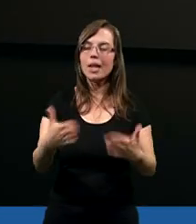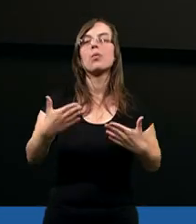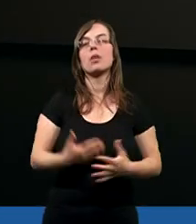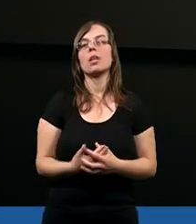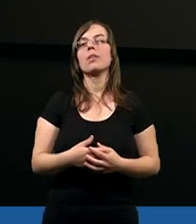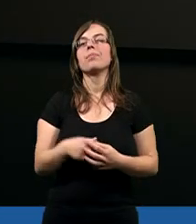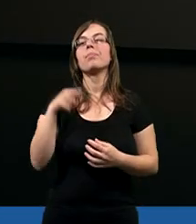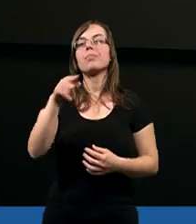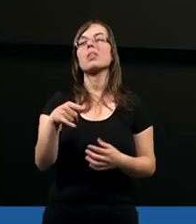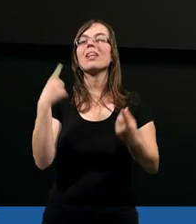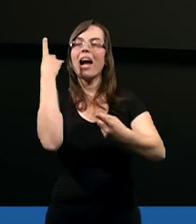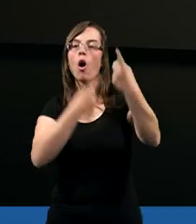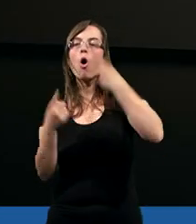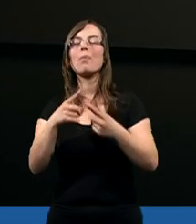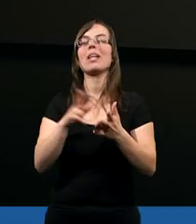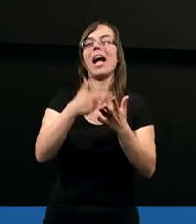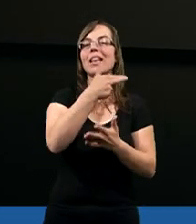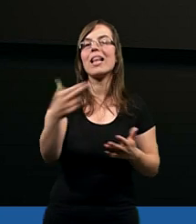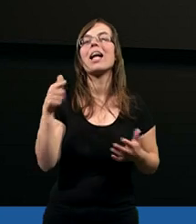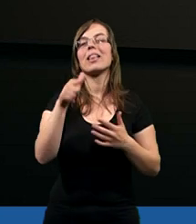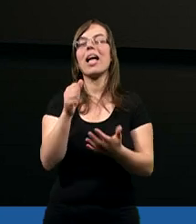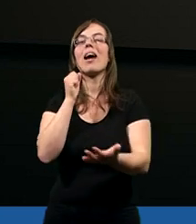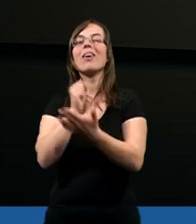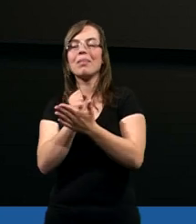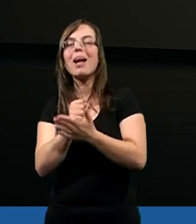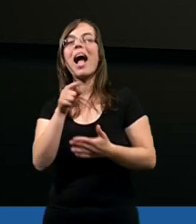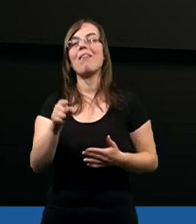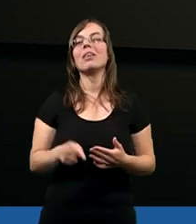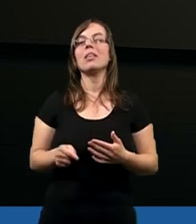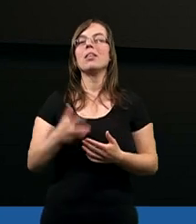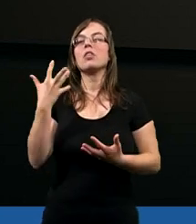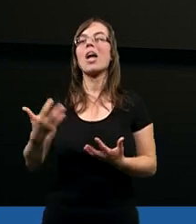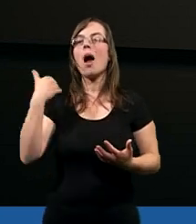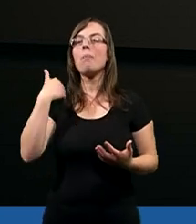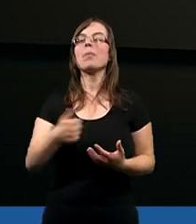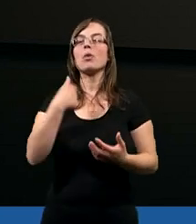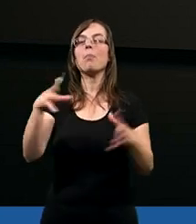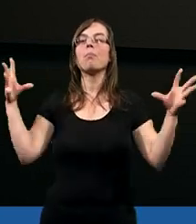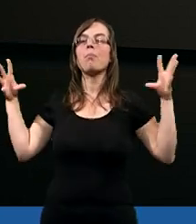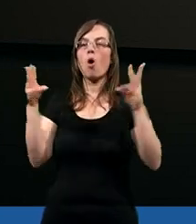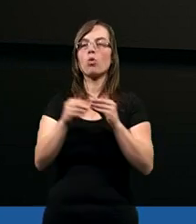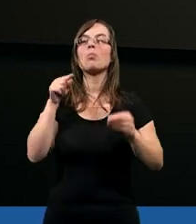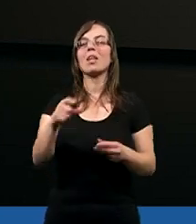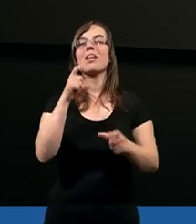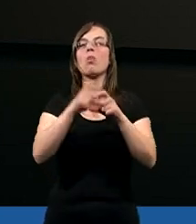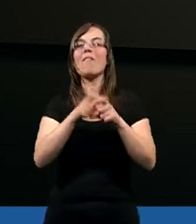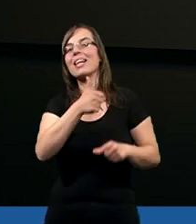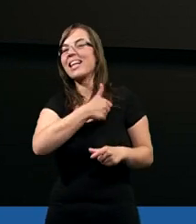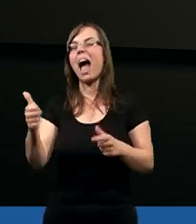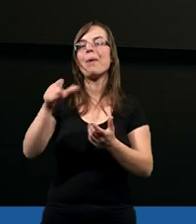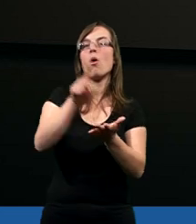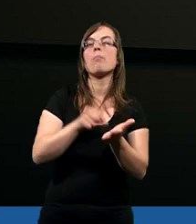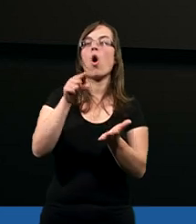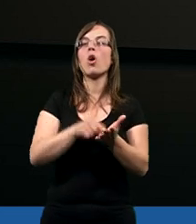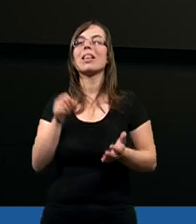Tą część, to rozmyślanie na temat tego kontrastu chciałbym, żeby podsumować słowami